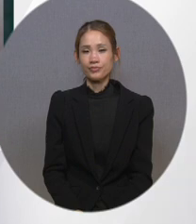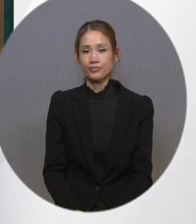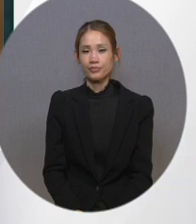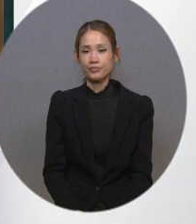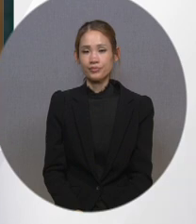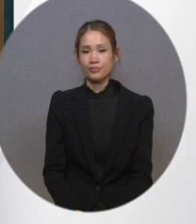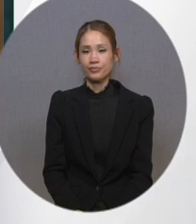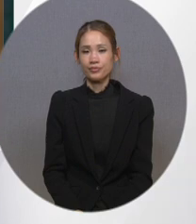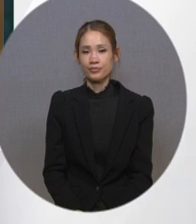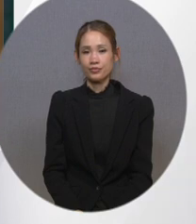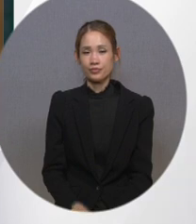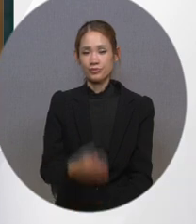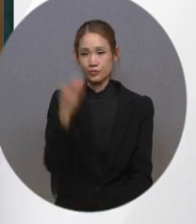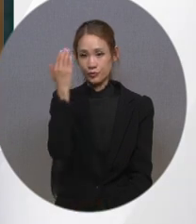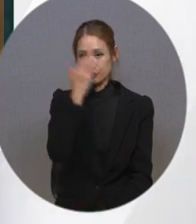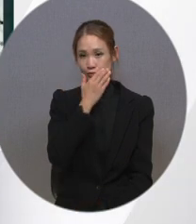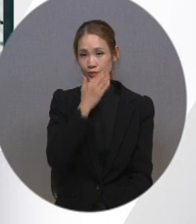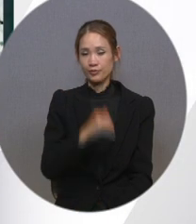투명입니다.